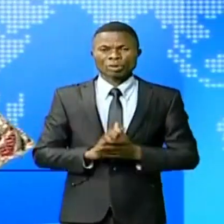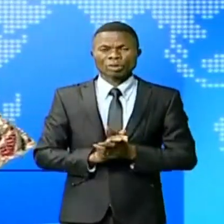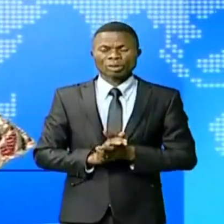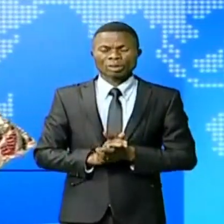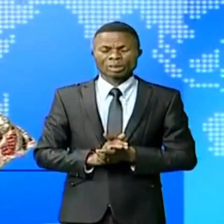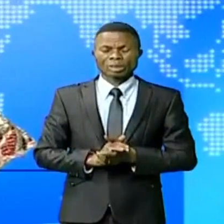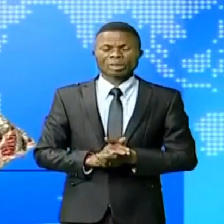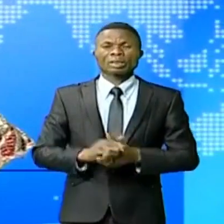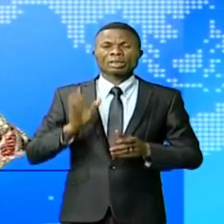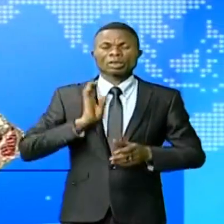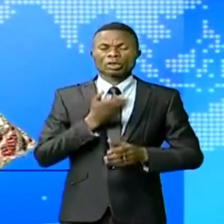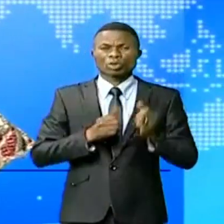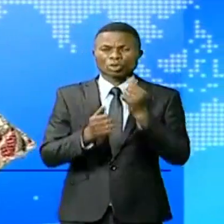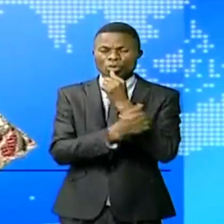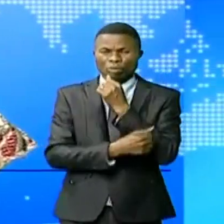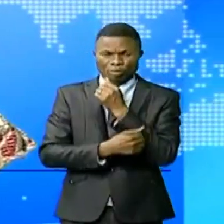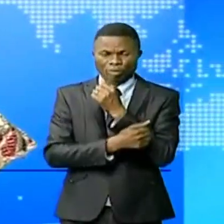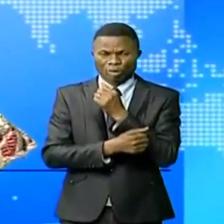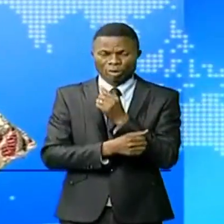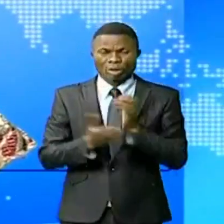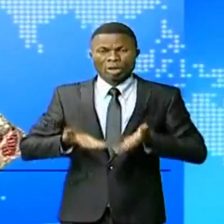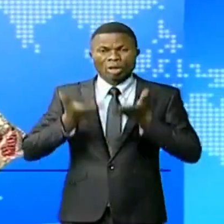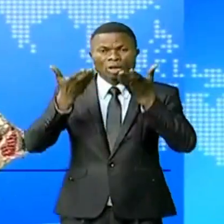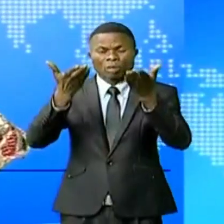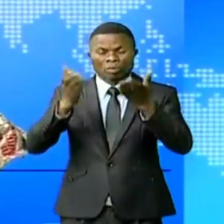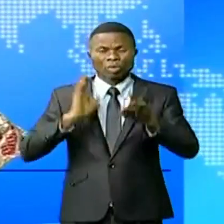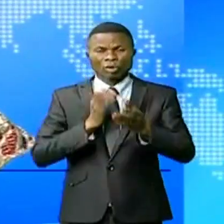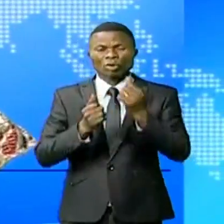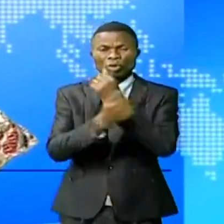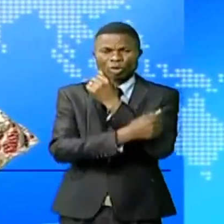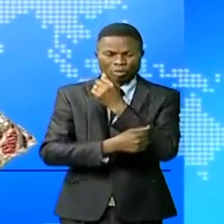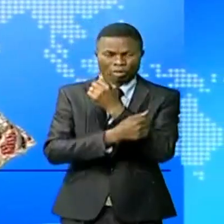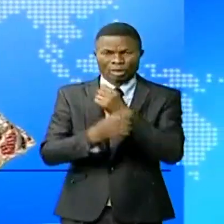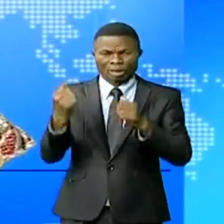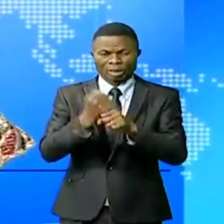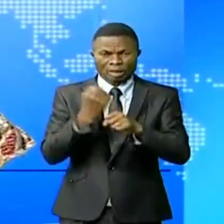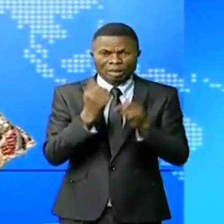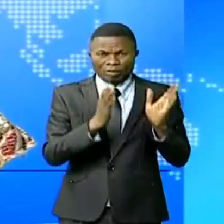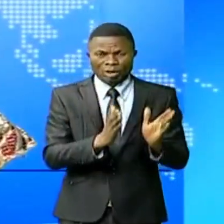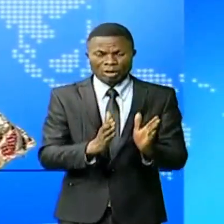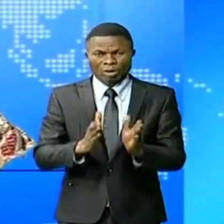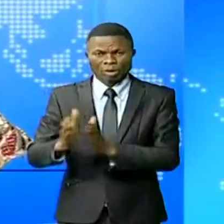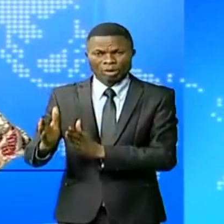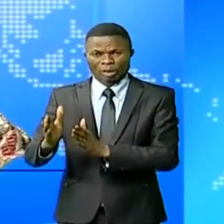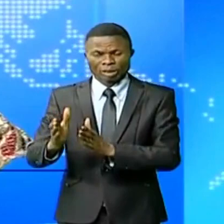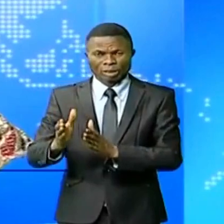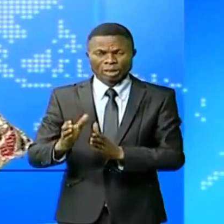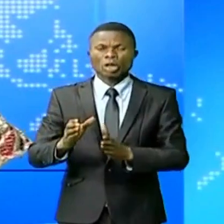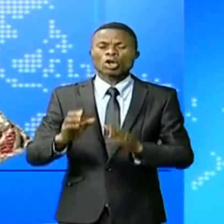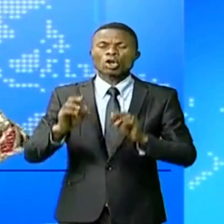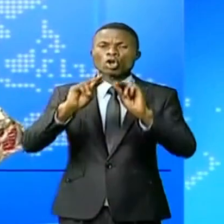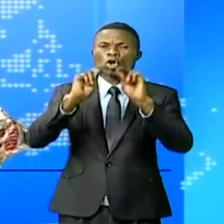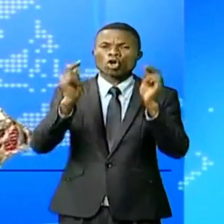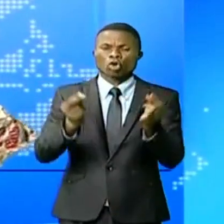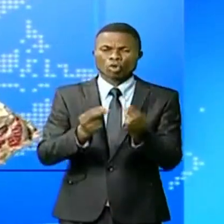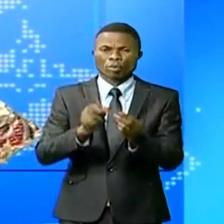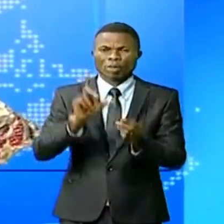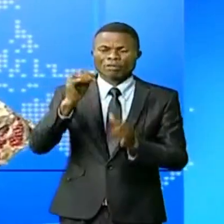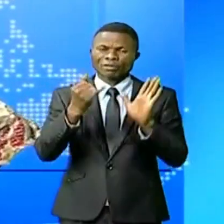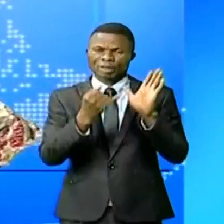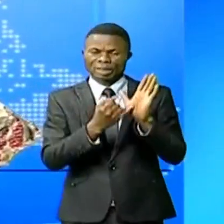République a présenté souvent les propositions du pays aux travaux préparatoires de la COP26. Ces assises